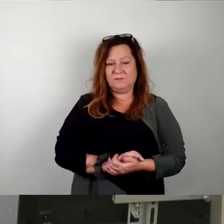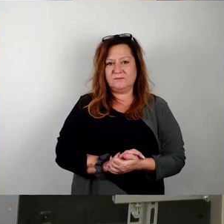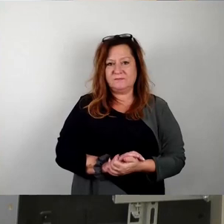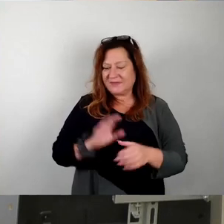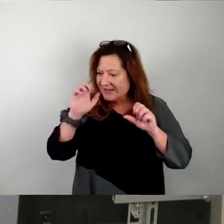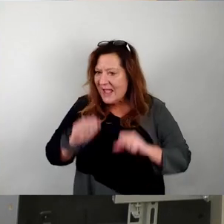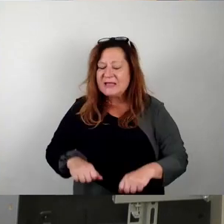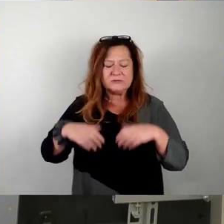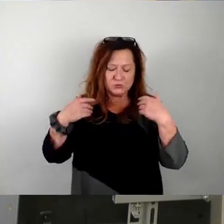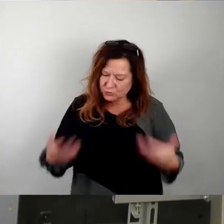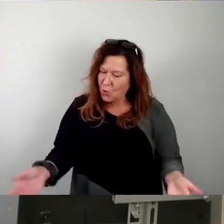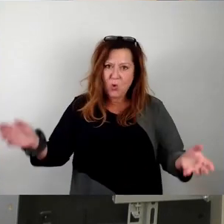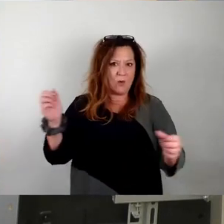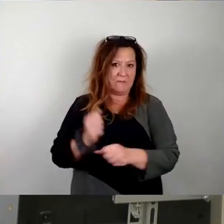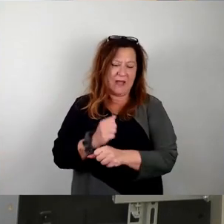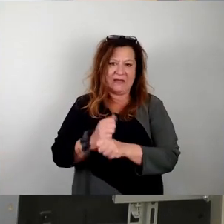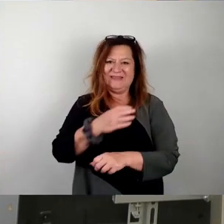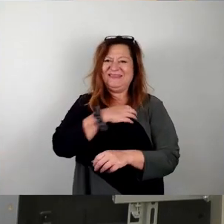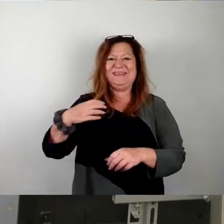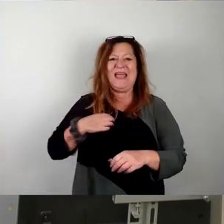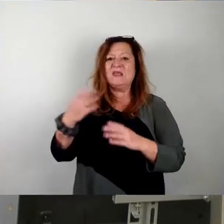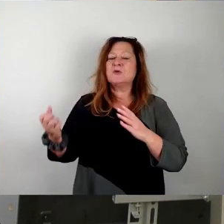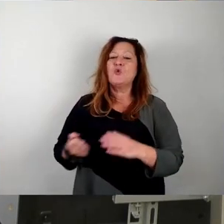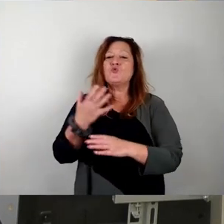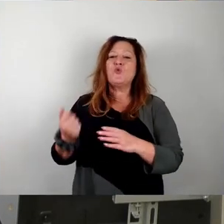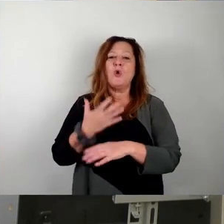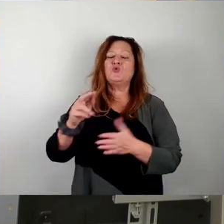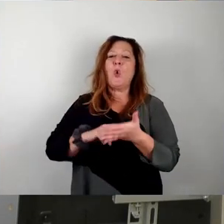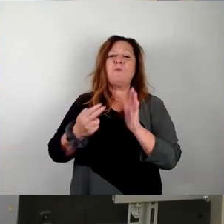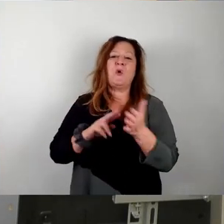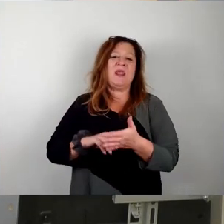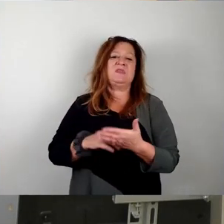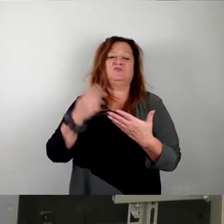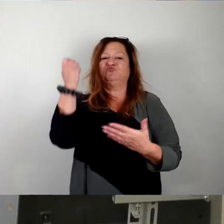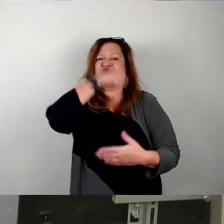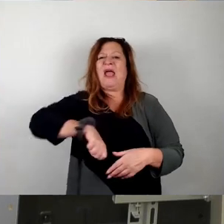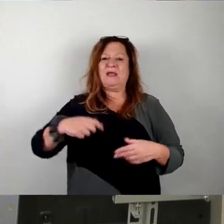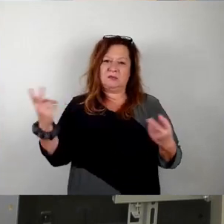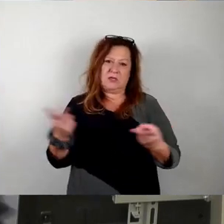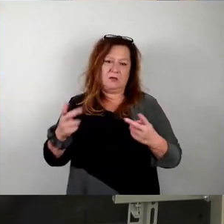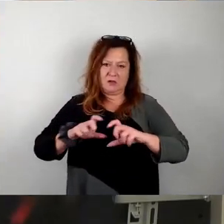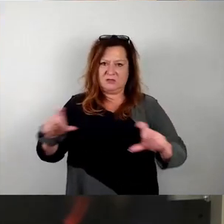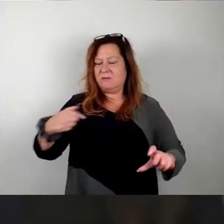Den Dresdner Kulturpolitikern ist es scheißegal. Mir gefällt es nicht und daher lehne ich die Vorlage ab.